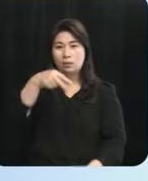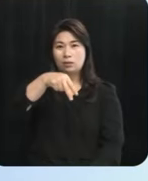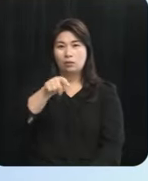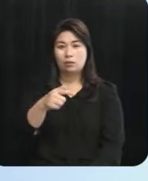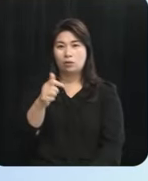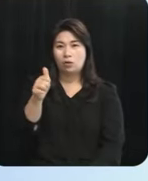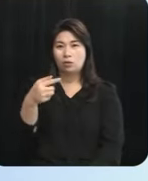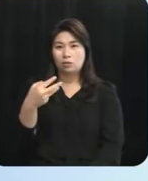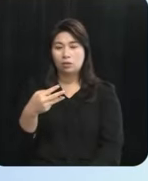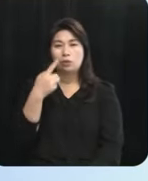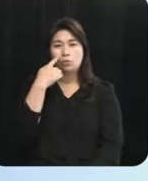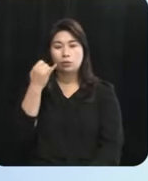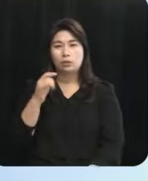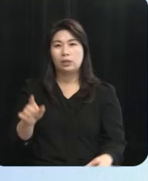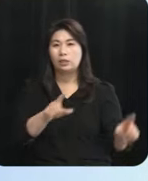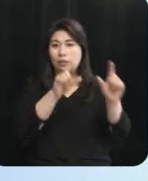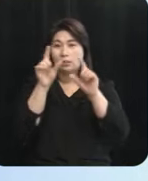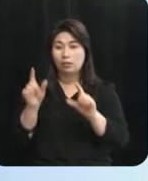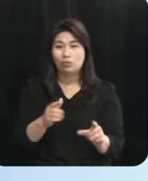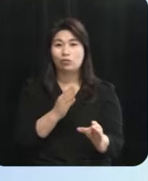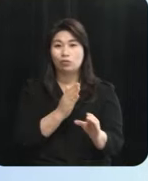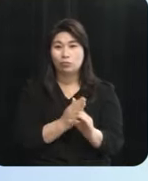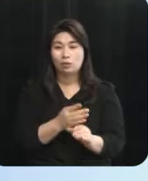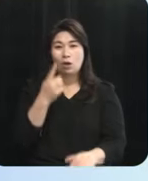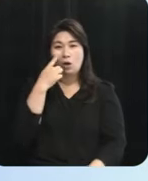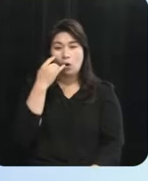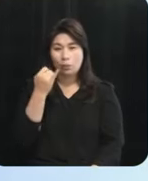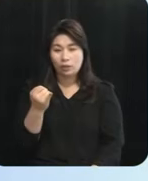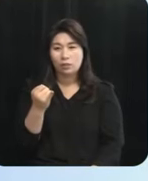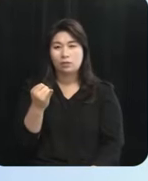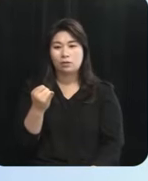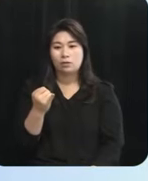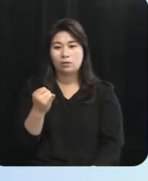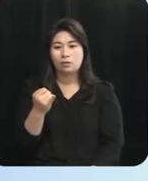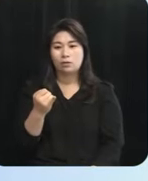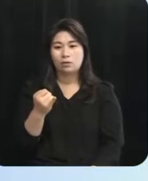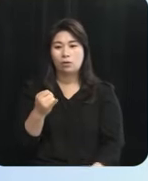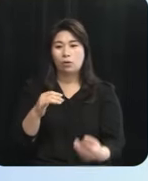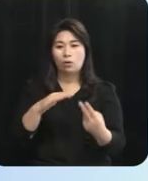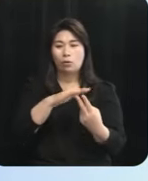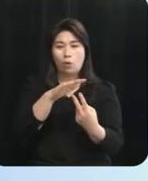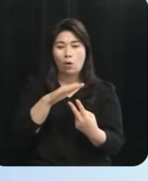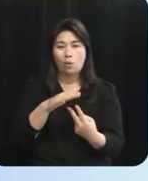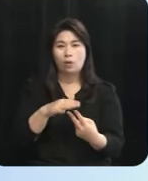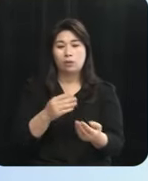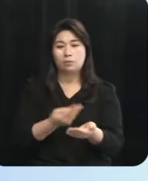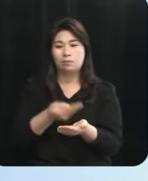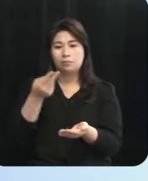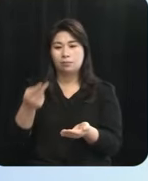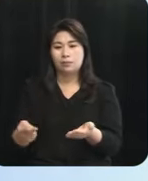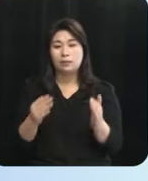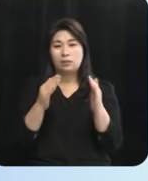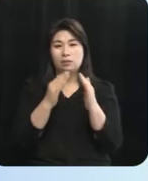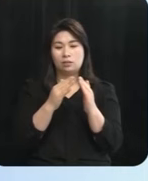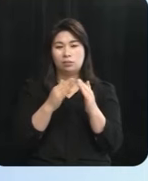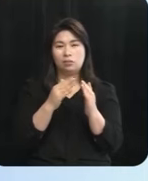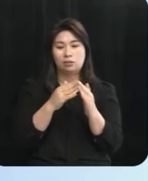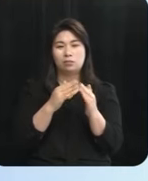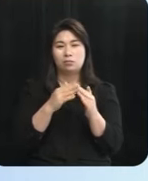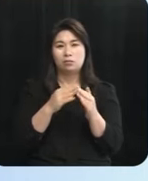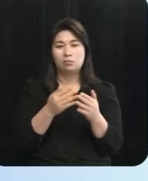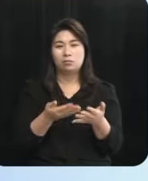부모님과 같이 살고 있었습니다 그런데 어머님께서 아예 요양원으로 돌아가시면서 집을 내놓으셨습니다